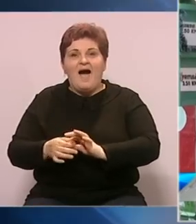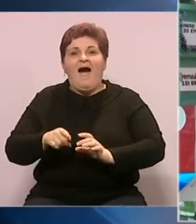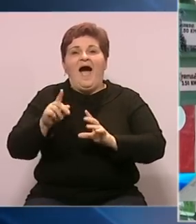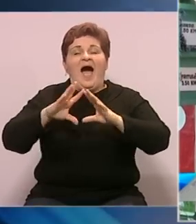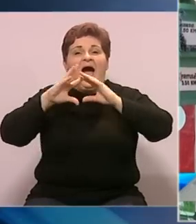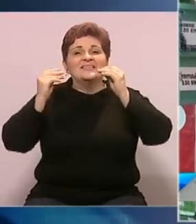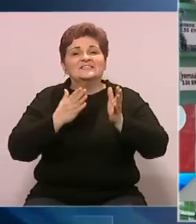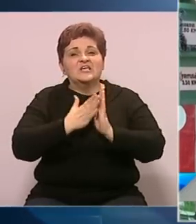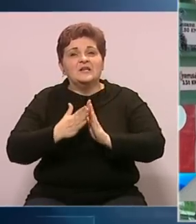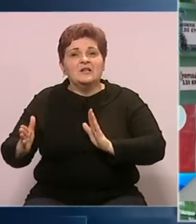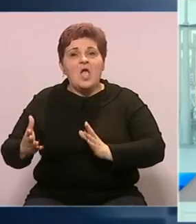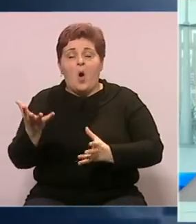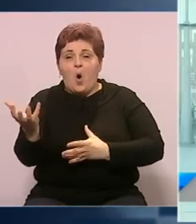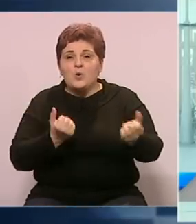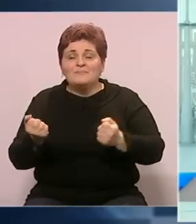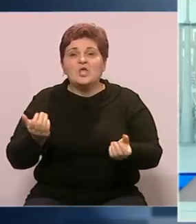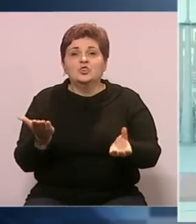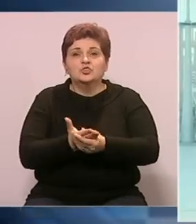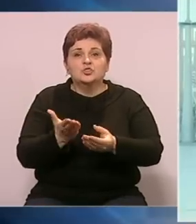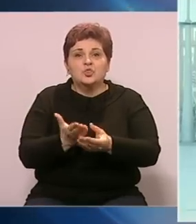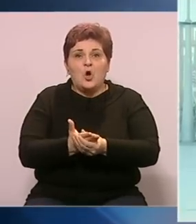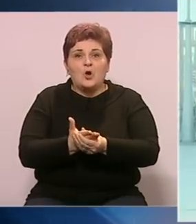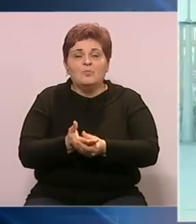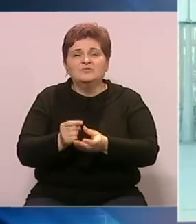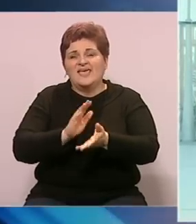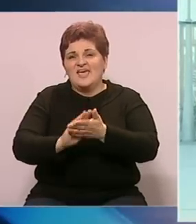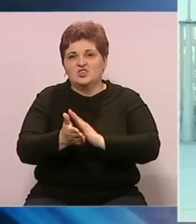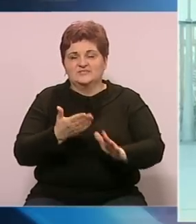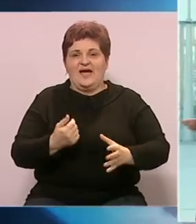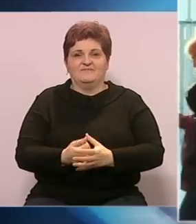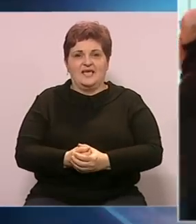cijelokupna procedura oko prikupljanja dokumentacije pojednostavi.